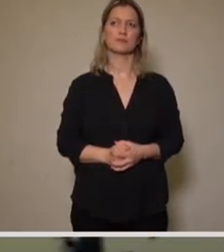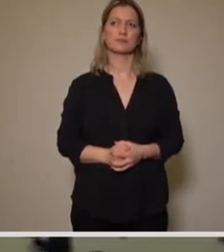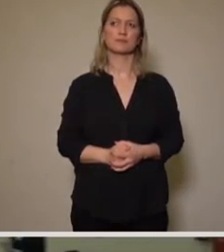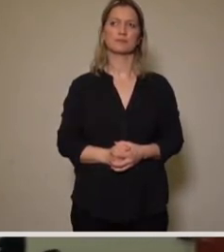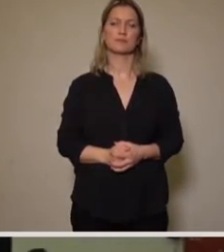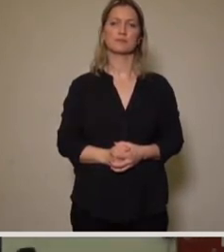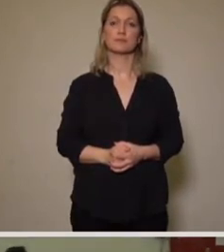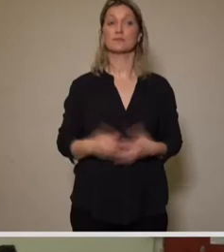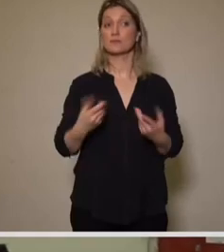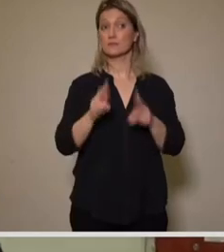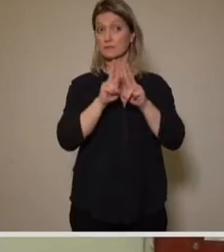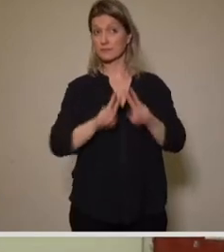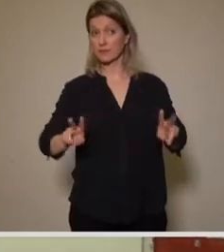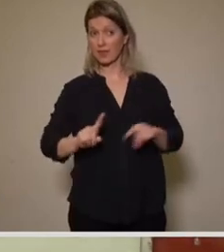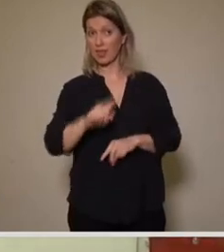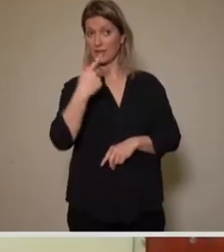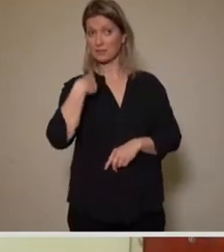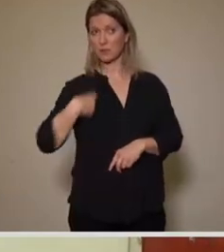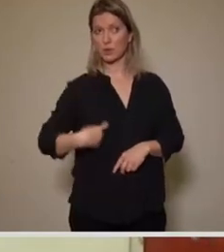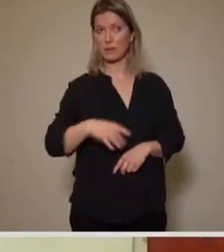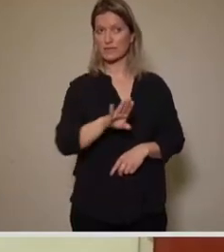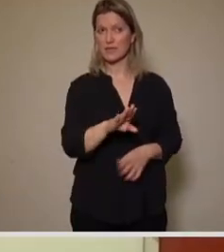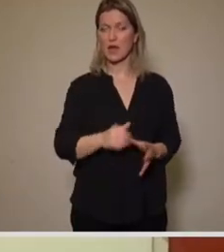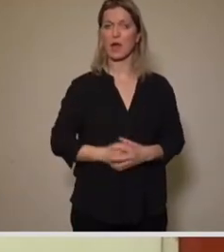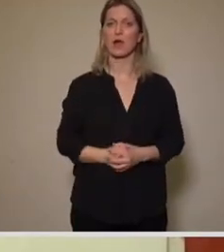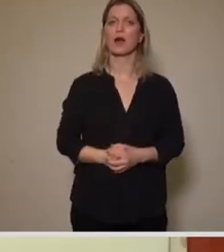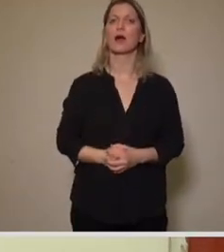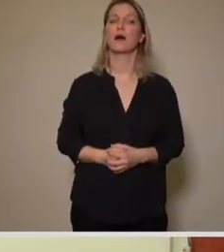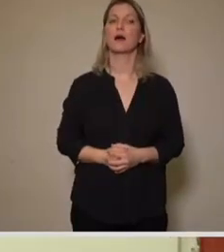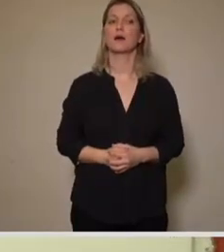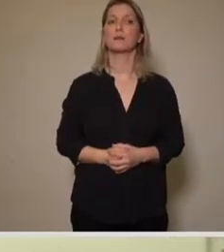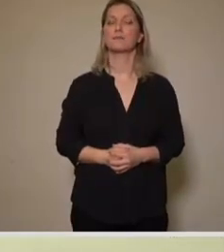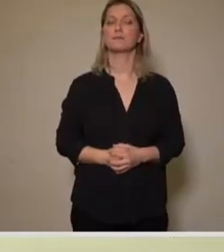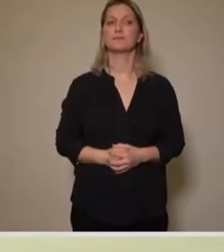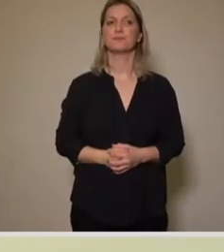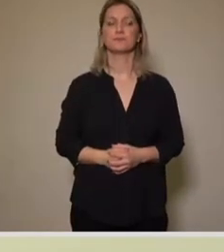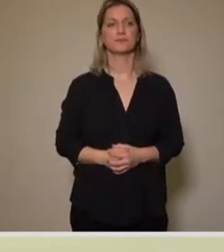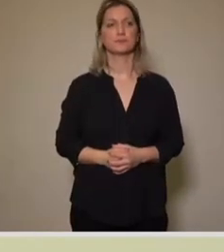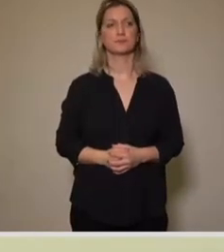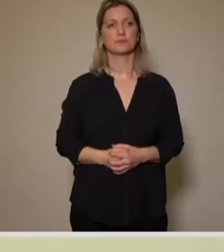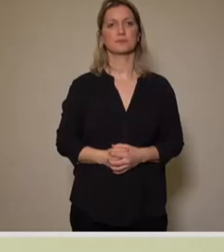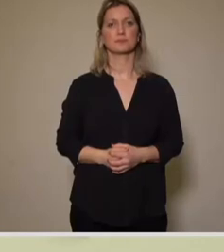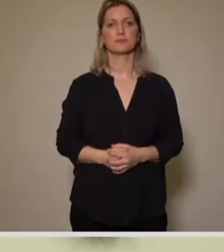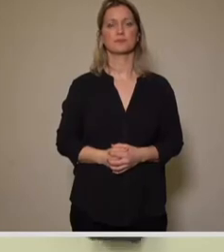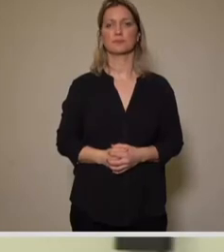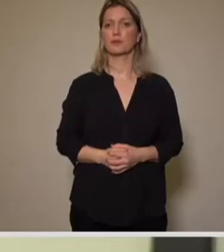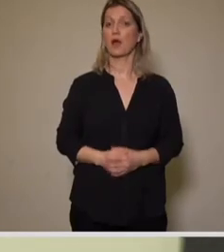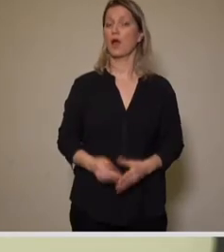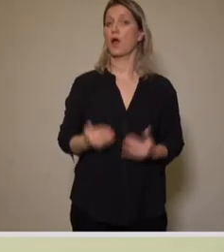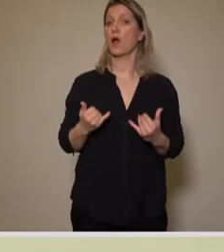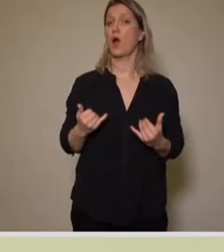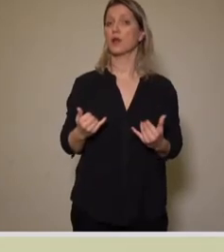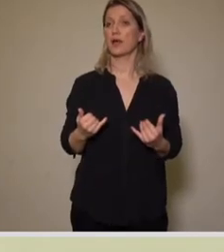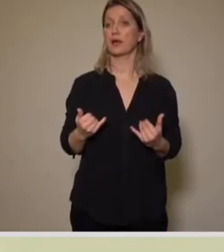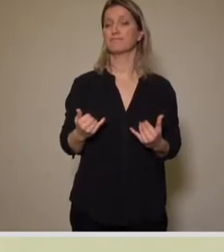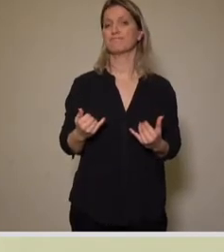Sehr geehrter Herr erster Bürgermeister, wir stehen ja heute ein Stück weit am Abend im Zeichen des